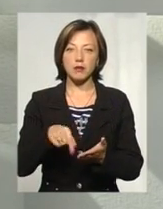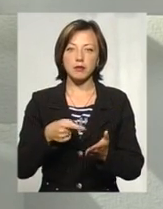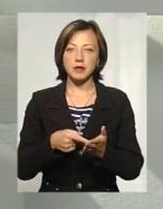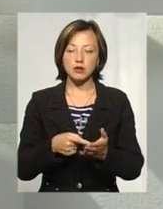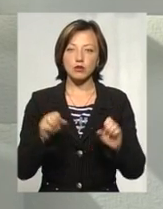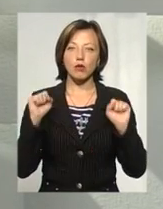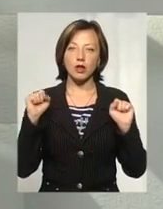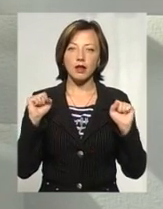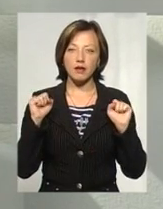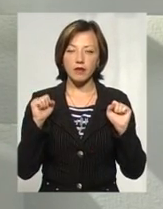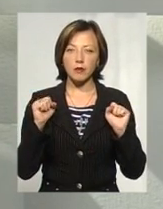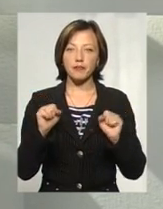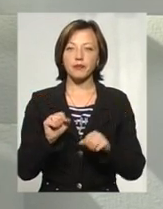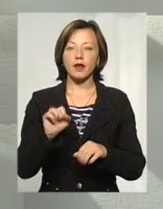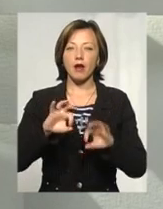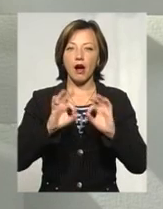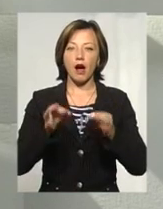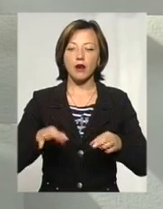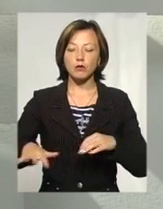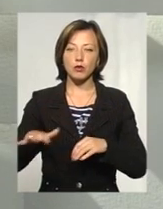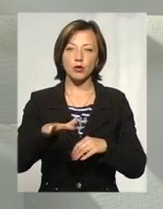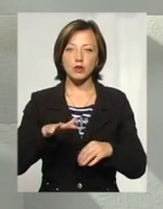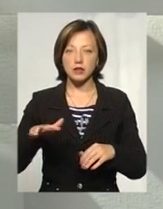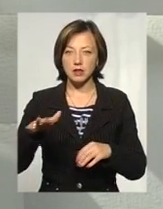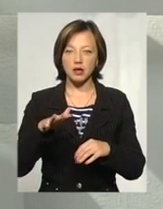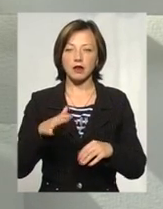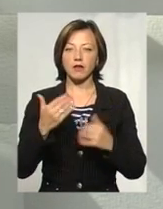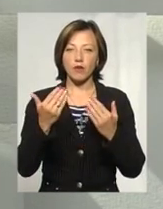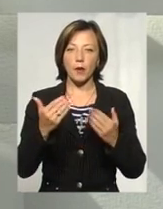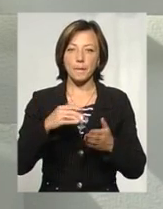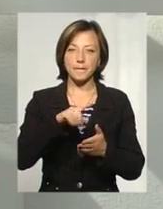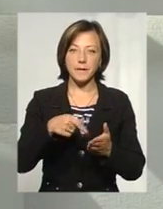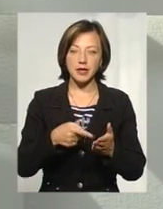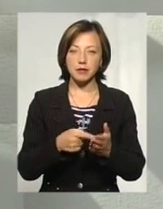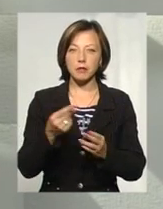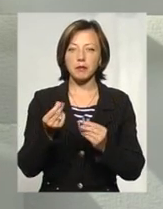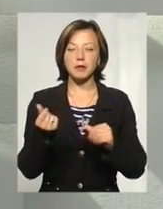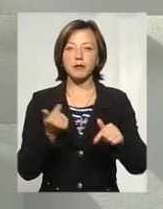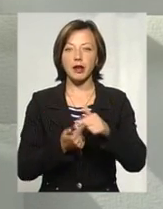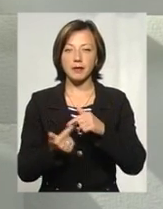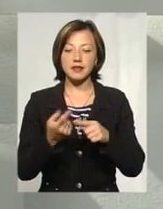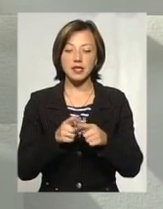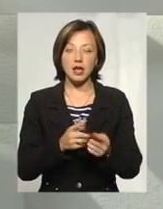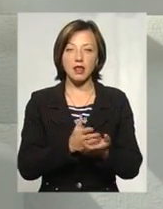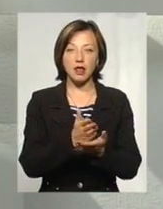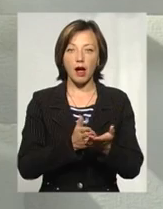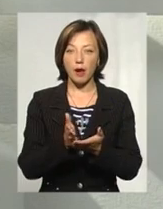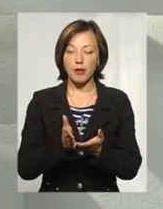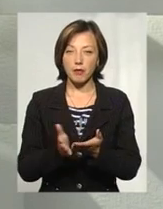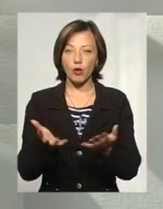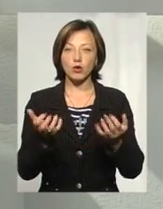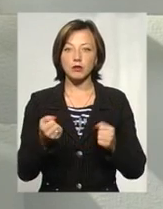місто спортивне, арт-простір Хмельницького, Хмельницький територія твоєї міста та Хмельницьке місто-підприємці. В цих напрямках ми